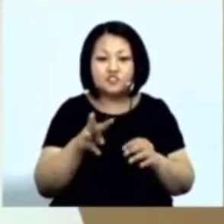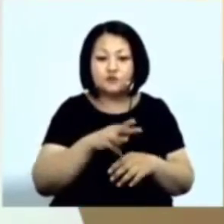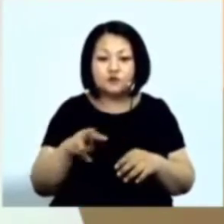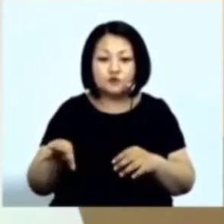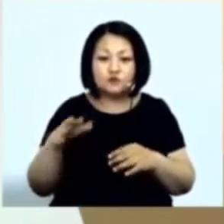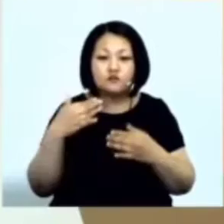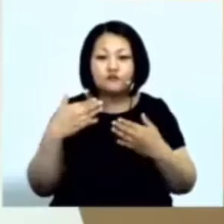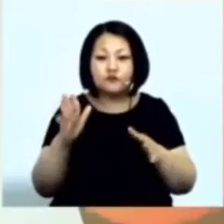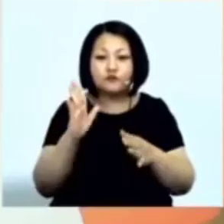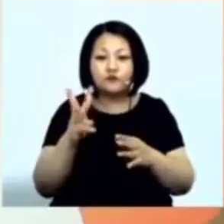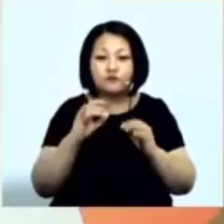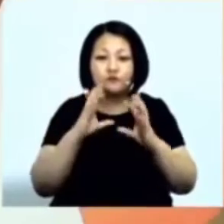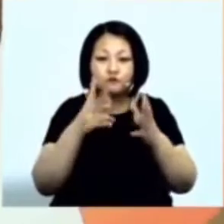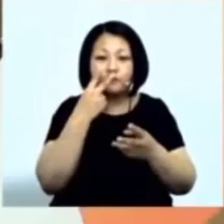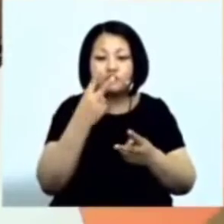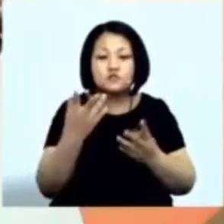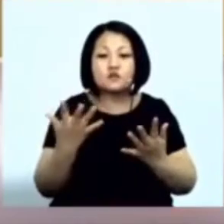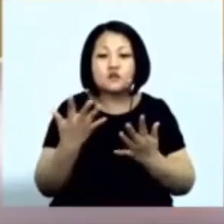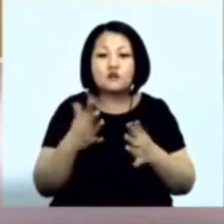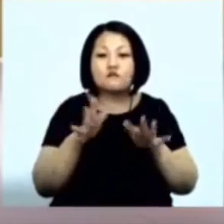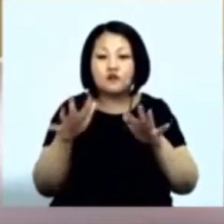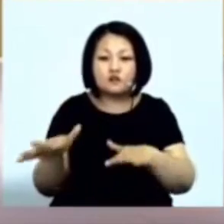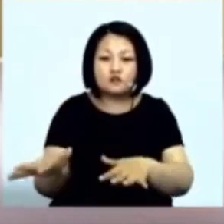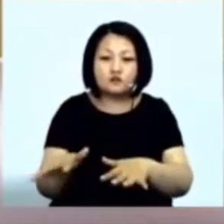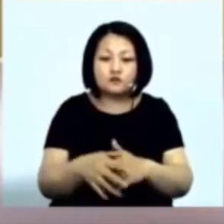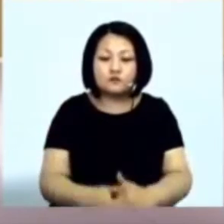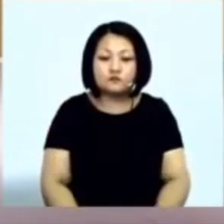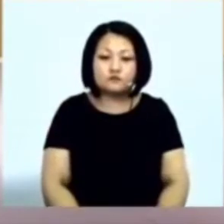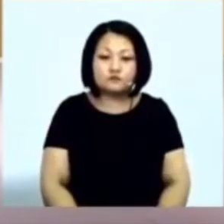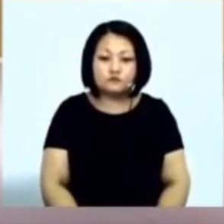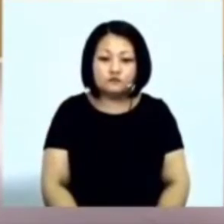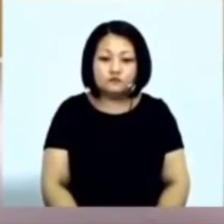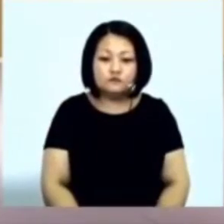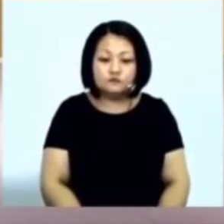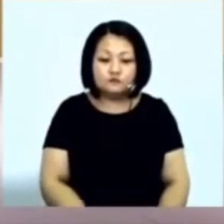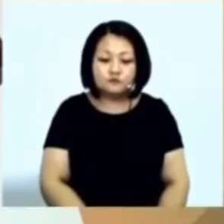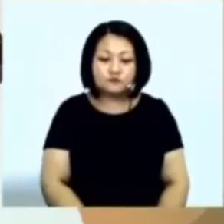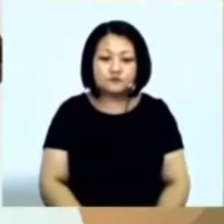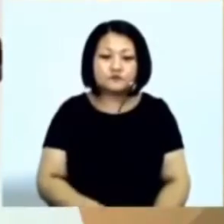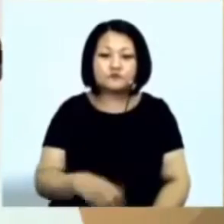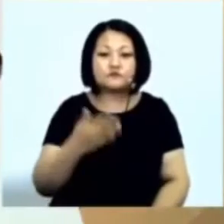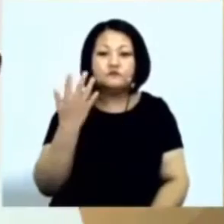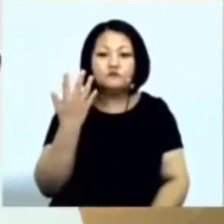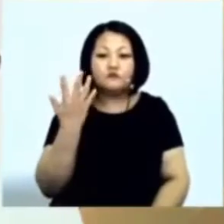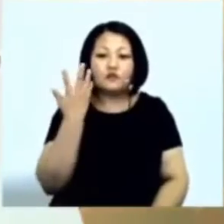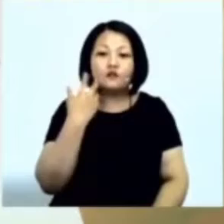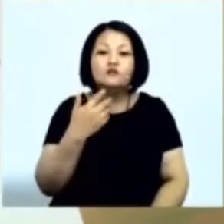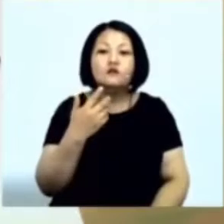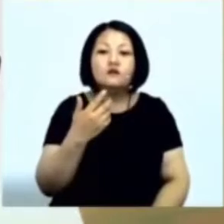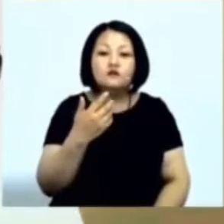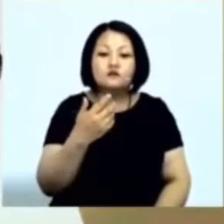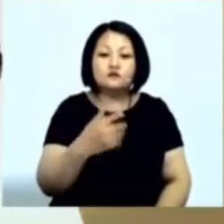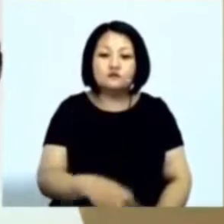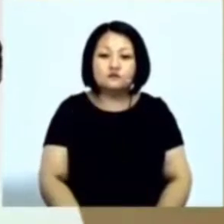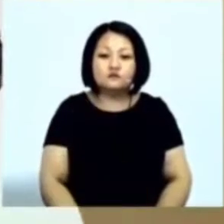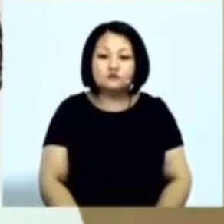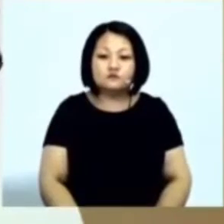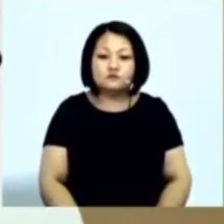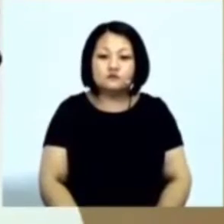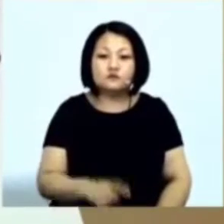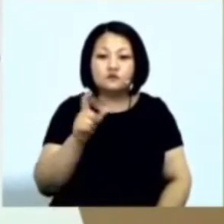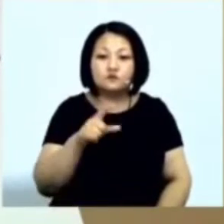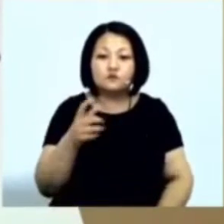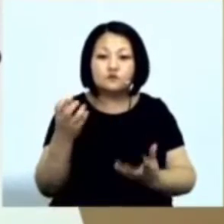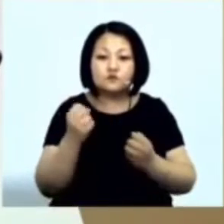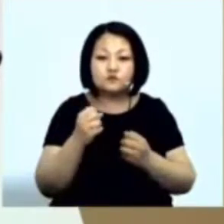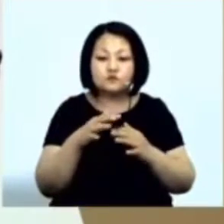Ребята Вы просто посмотрите Какая волна Какая волна Когда Сервингисты ловят волну Они никогда